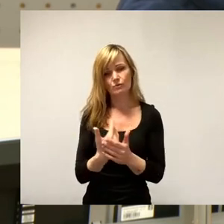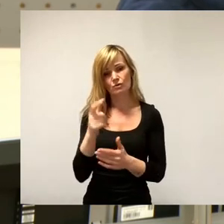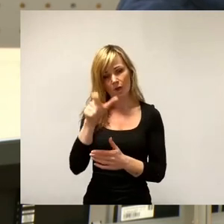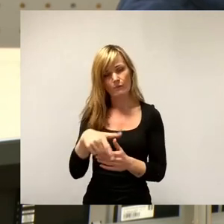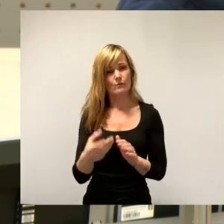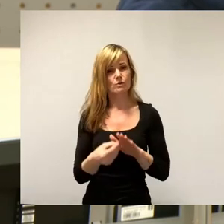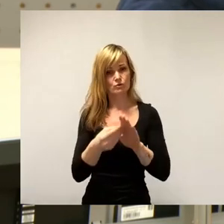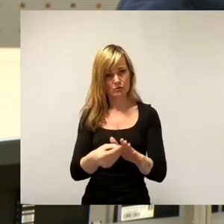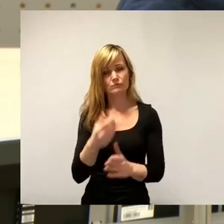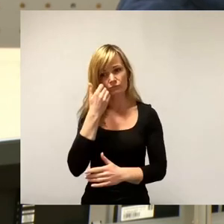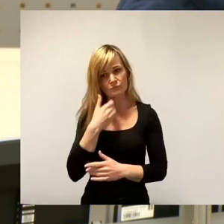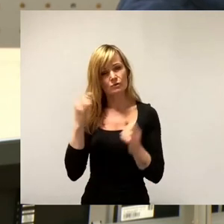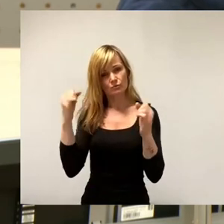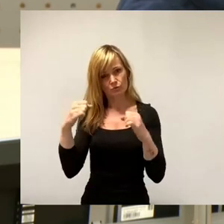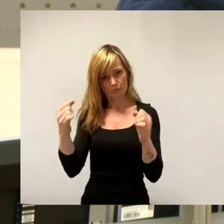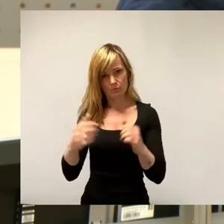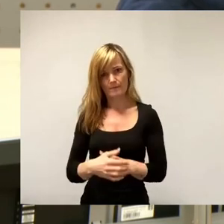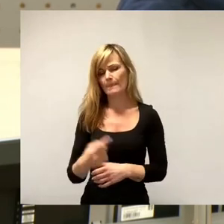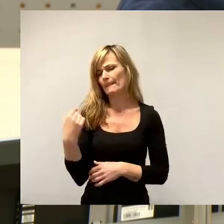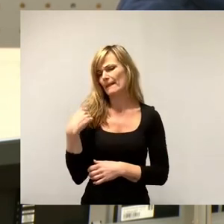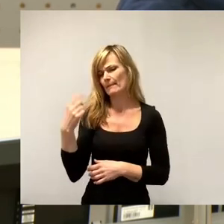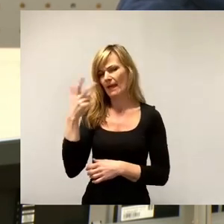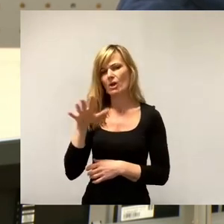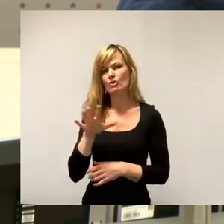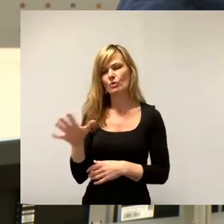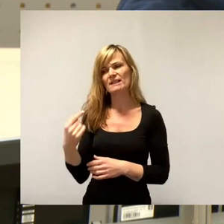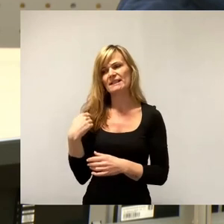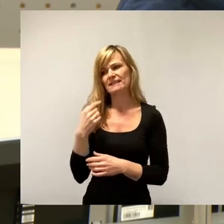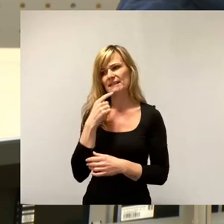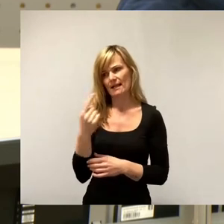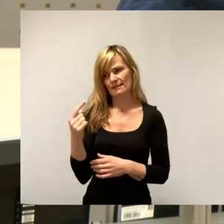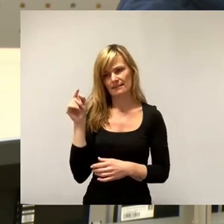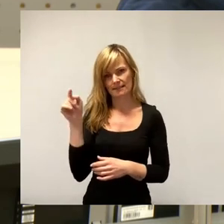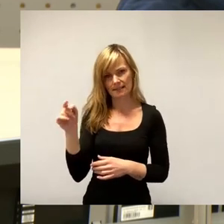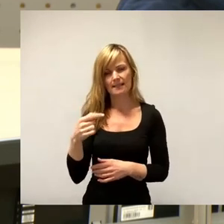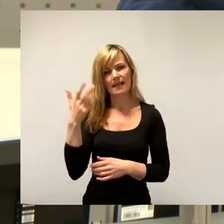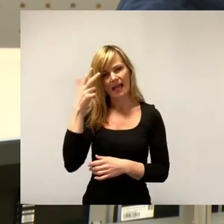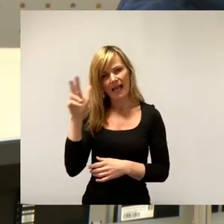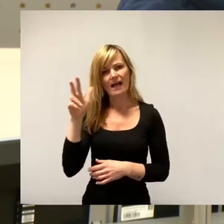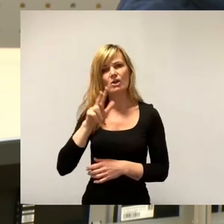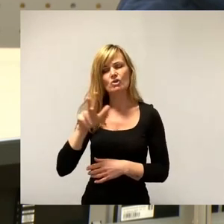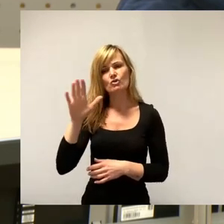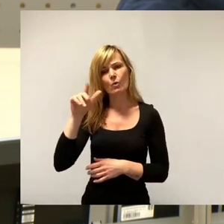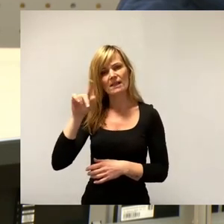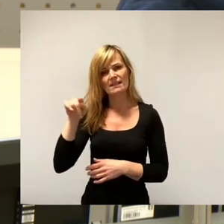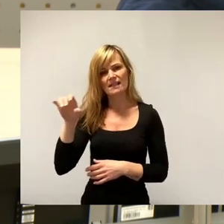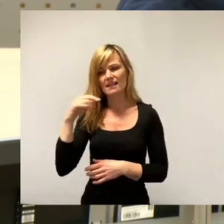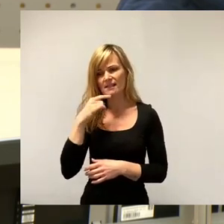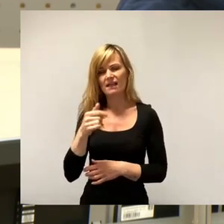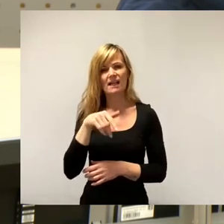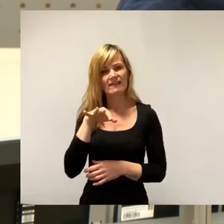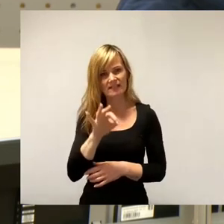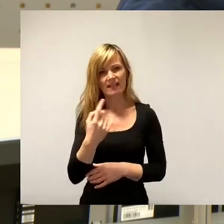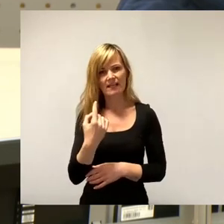Und vielleicht noch mal auf das eingehen, was Herr Schulz vorhin gesagt hat. Herr Schulz hat allen Ernstes gesagt, die AfD wäre ein wirtschaftliches